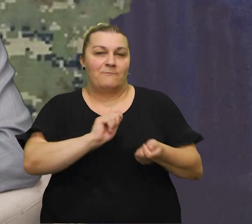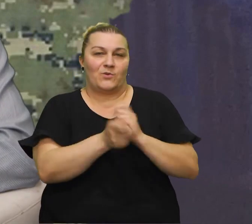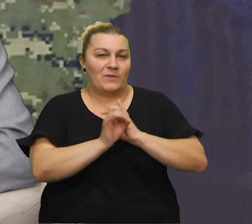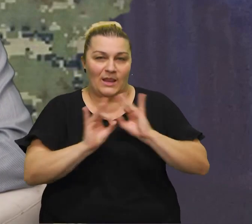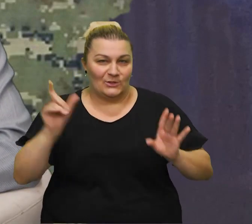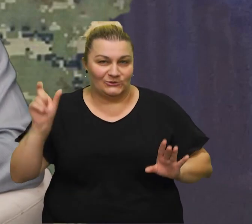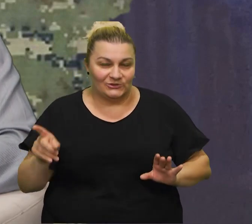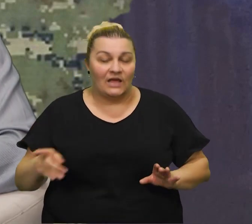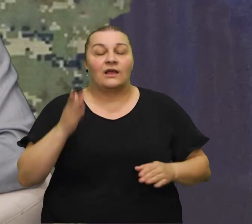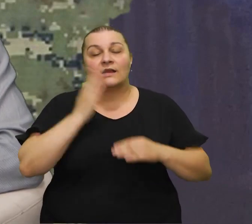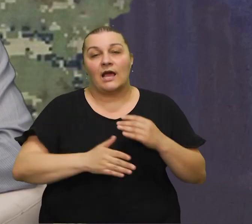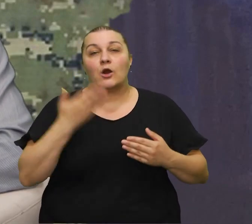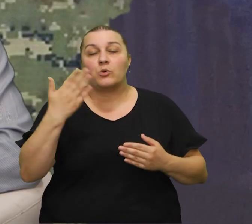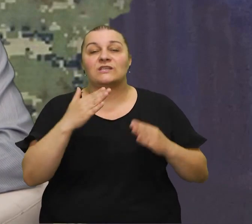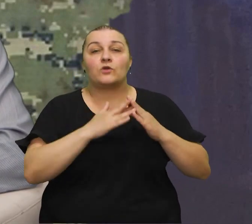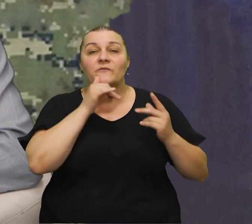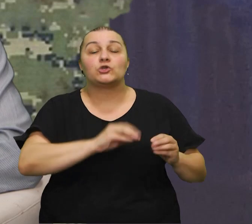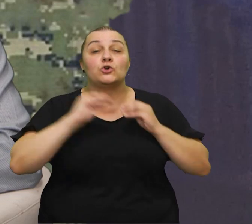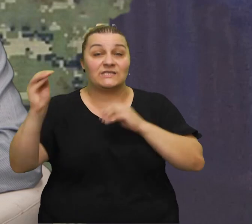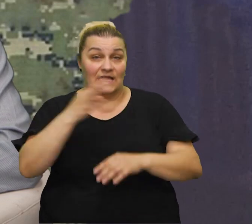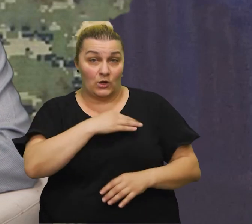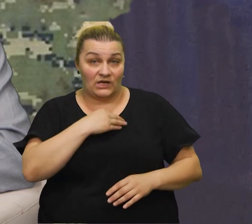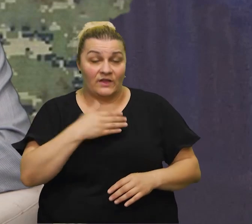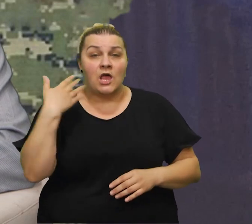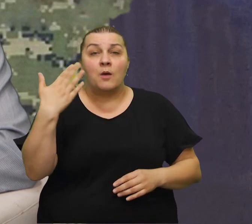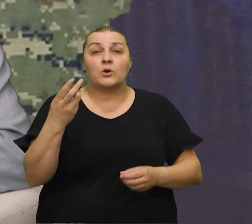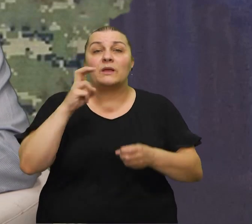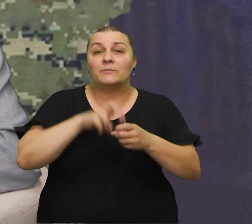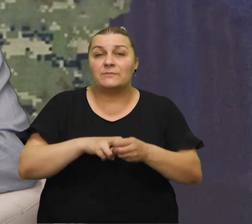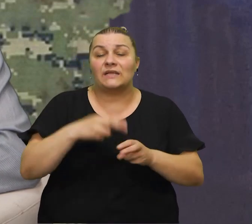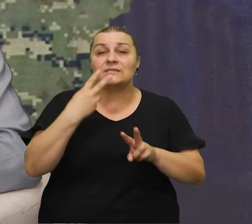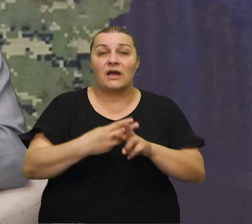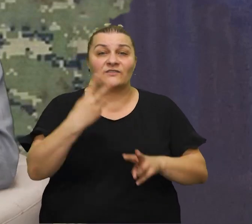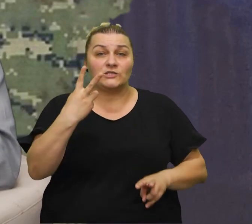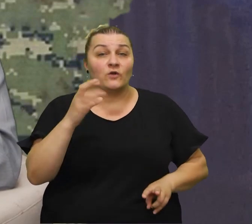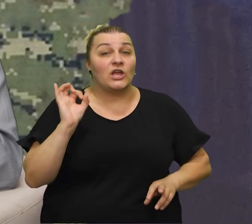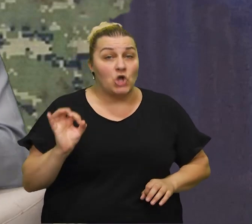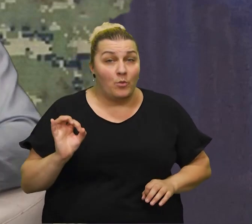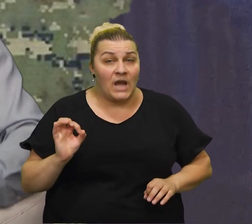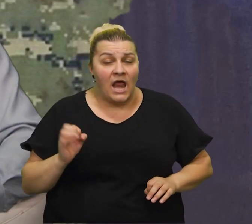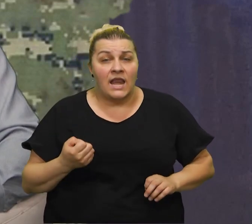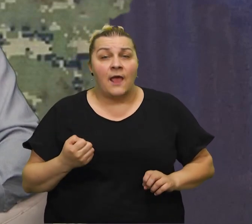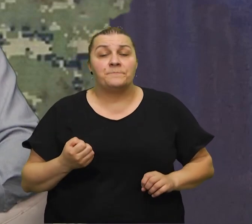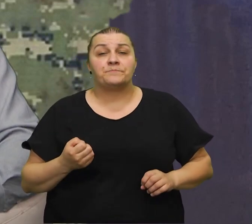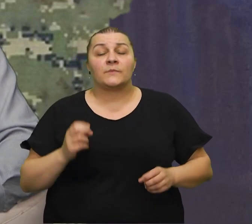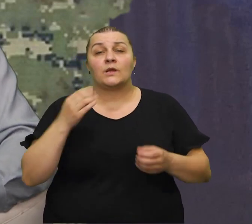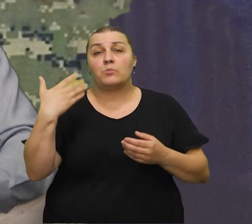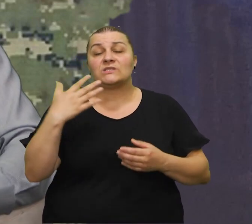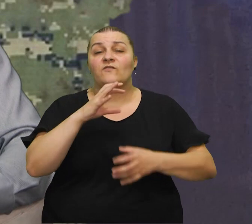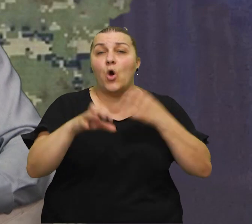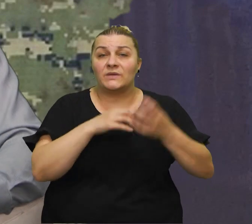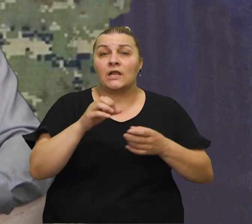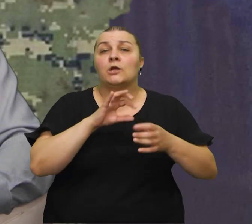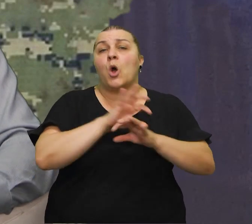na kraju jasno pozdrav domovskoj i seljenoj Hrvatskoj pozdrav pripadnicima Hrvatskog vijeća obrane pozdrav